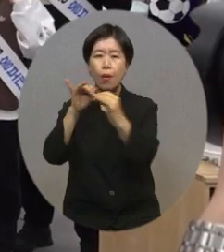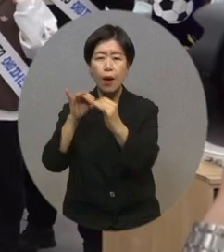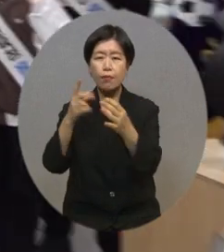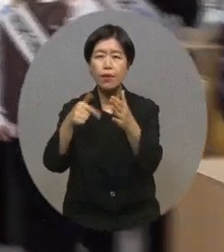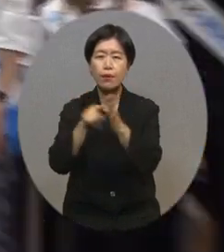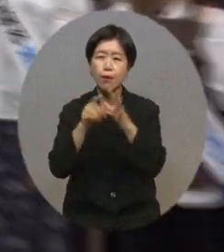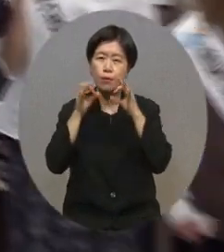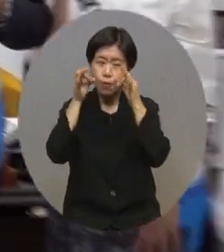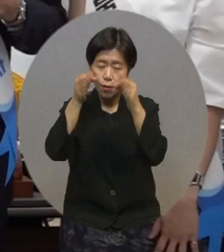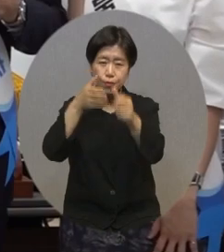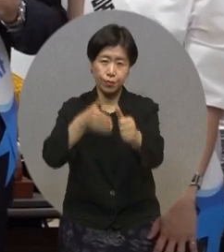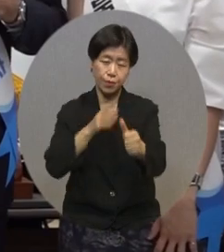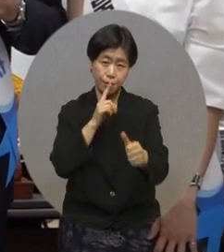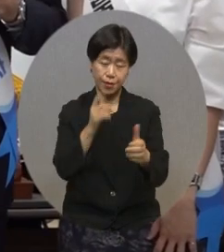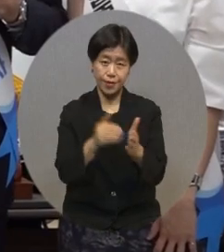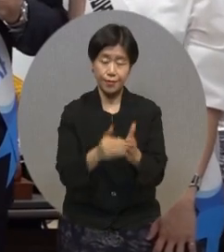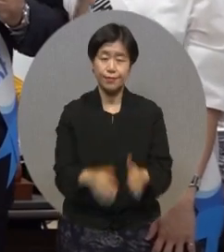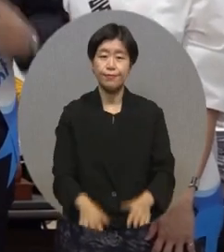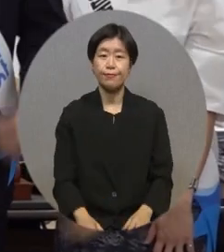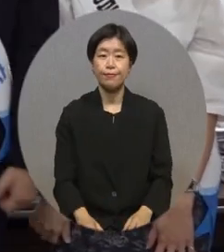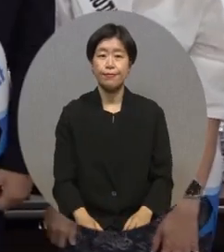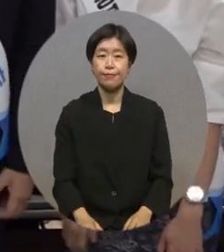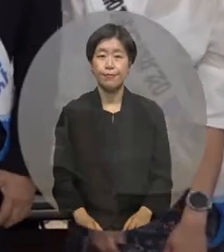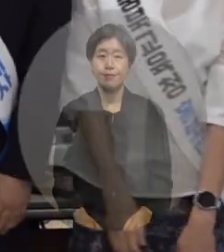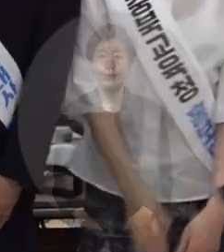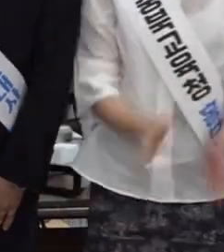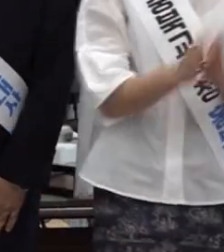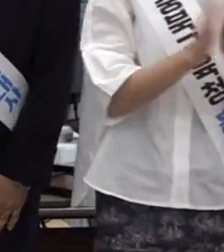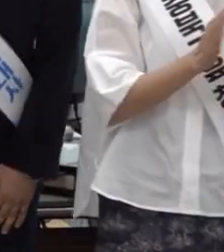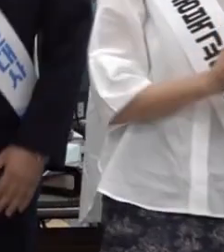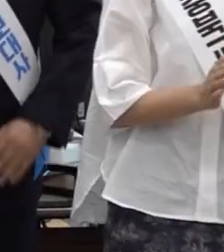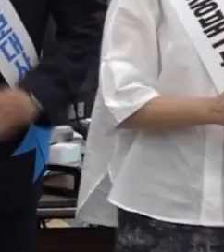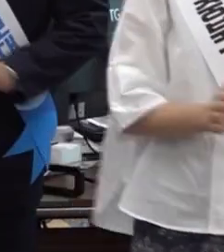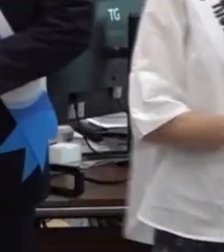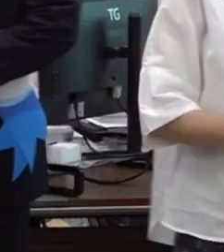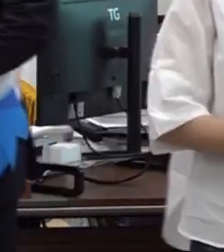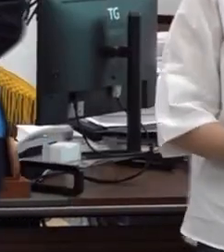말했습니다. 복지TV 뉴스 이윤희입니다. 복지TV 이윤희입니다.